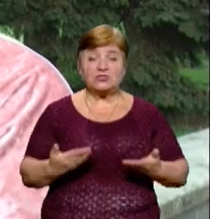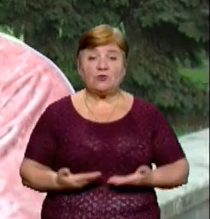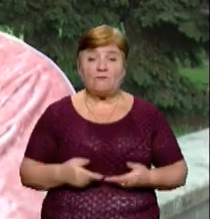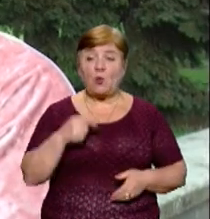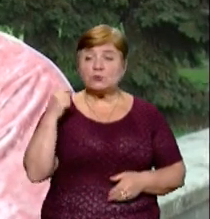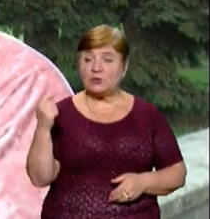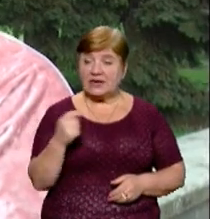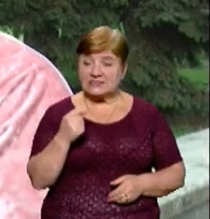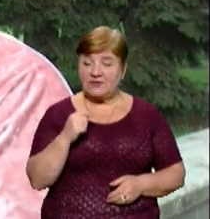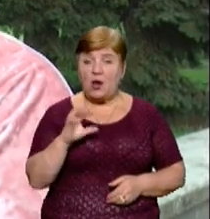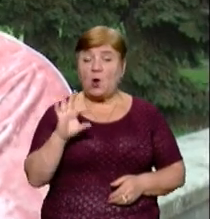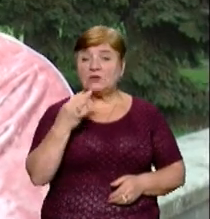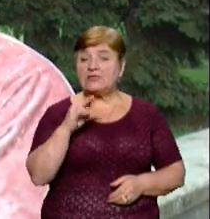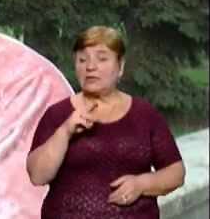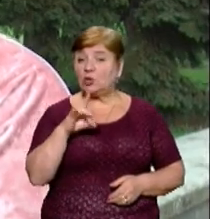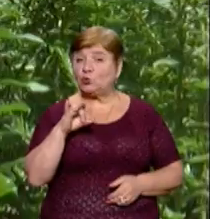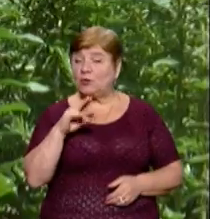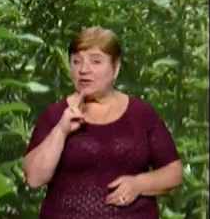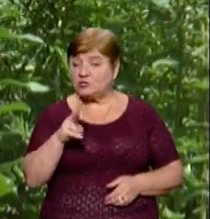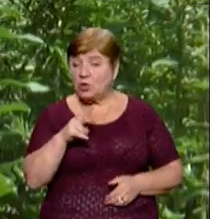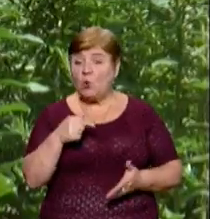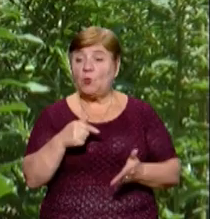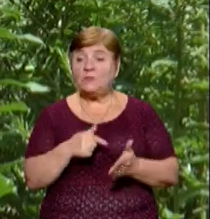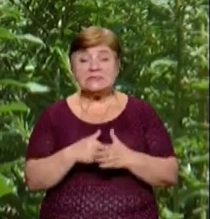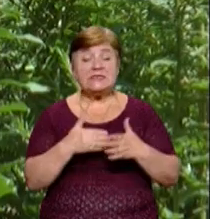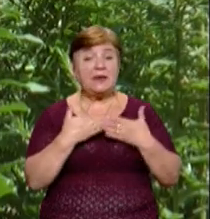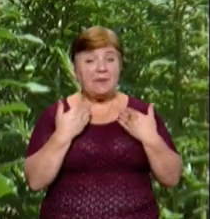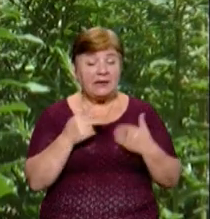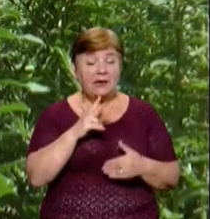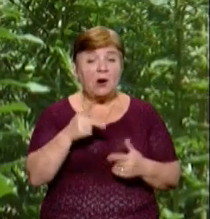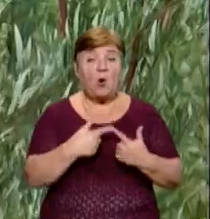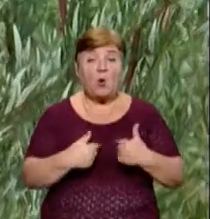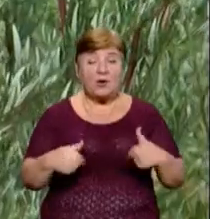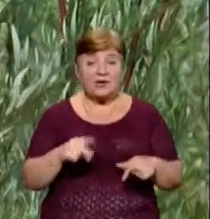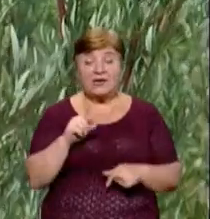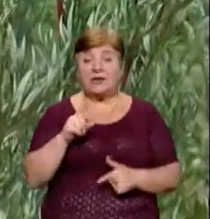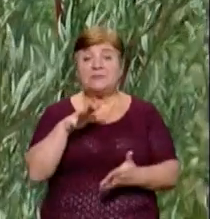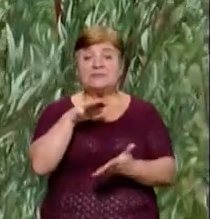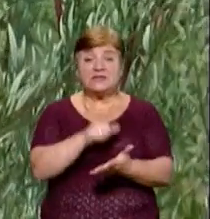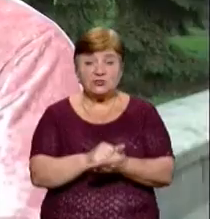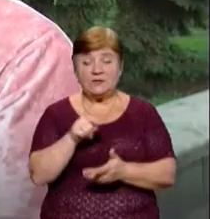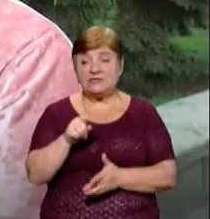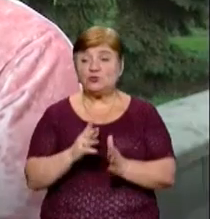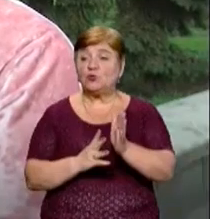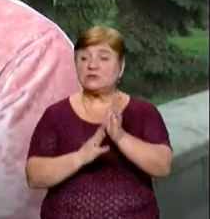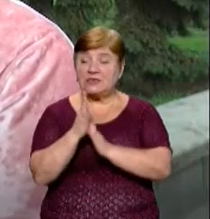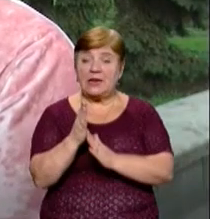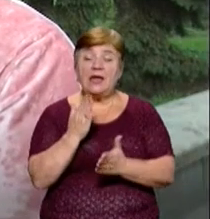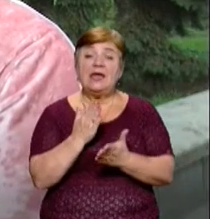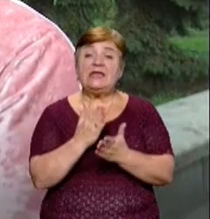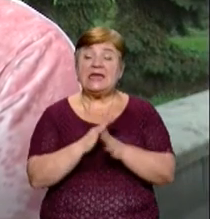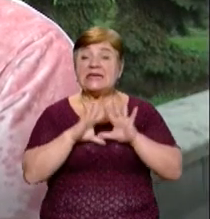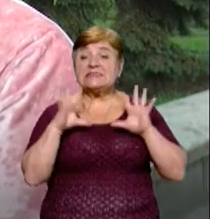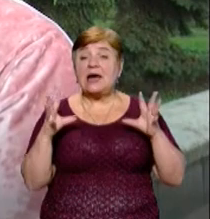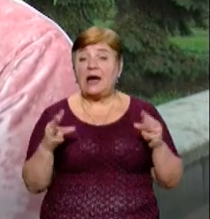-комунального господарства Олександри Турянчик, у місті немає спеціальних органів, які б знищували саме отруйні рослини. Є загальна послуга